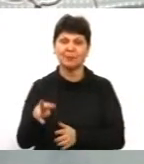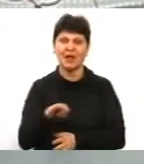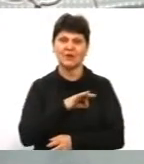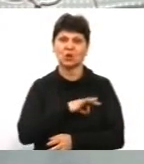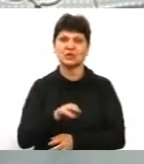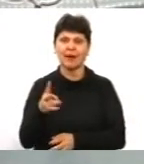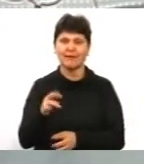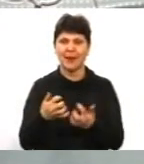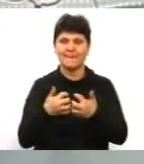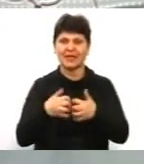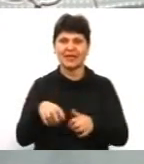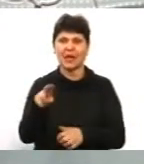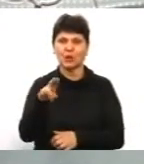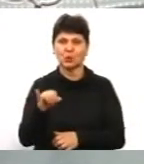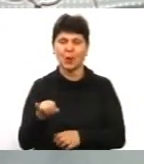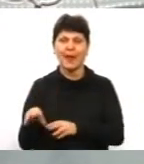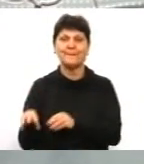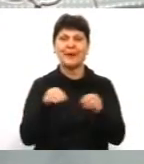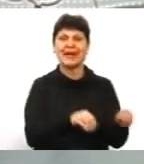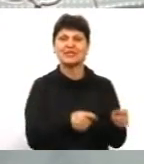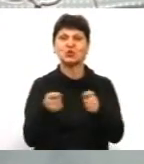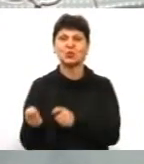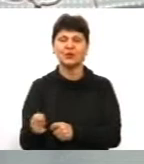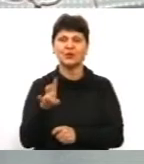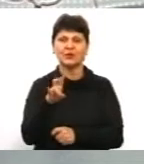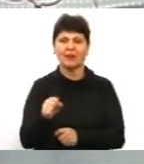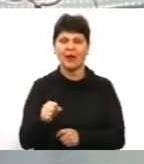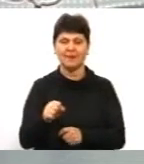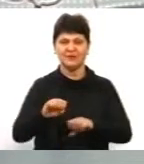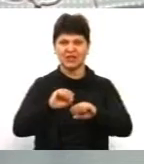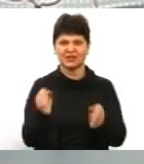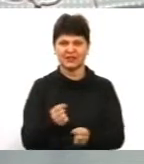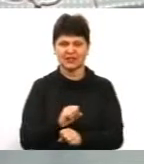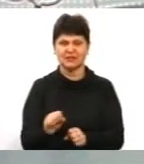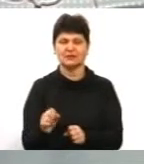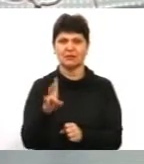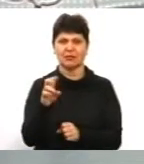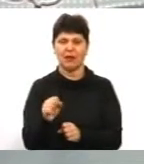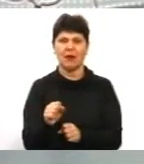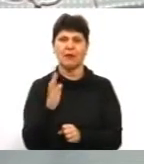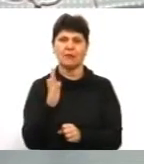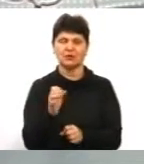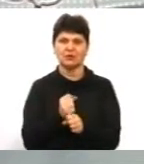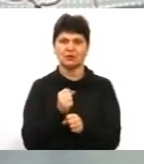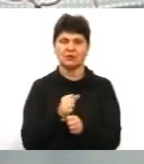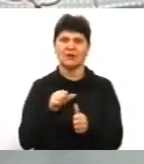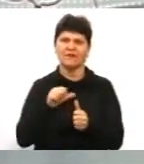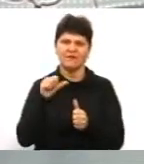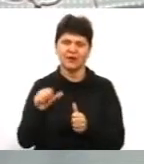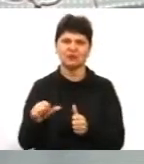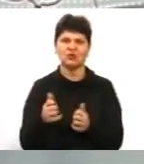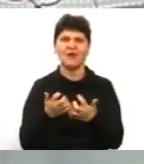приладу, як пересувна фіксація швидкісного режиму. Це вже будуть які працювати виключно в автоматичному режимі,